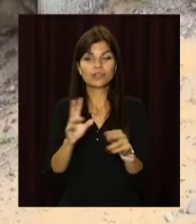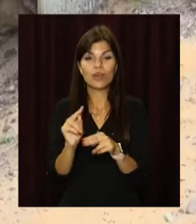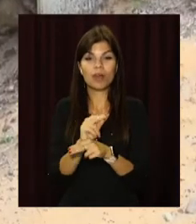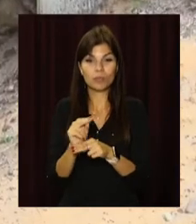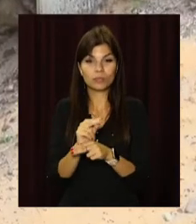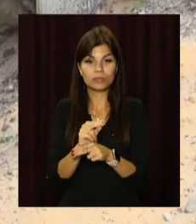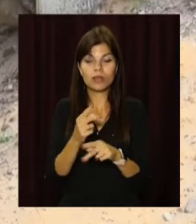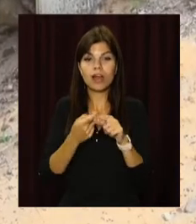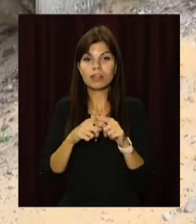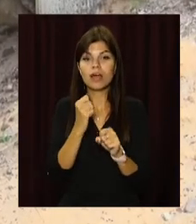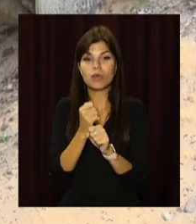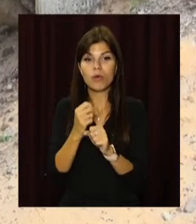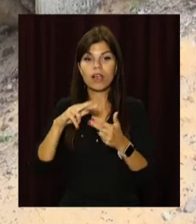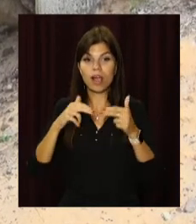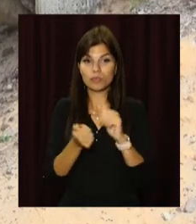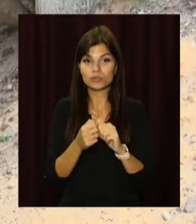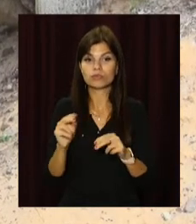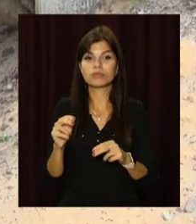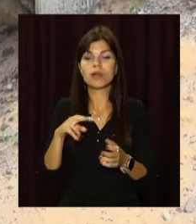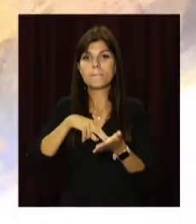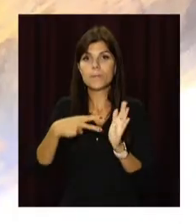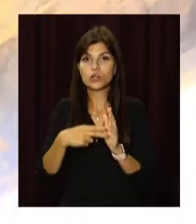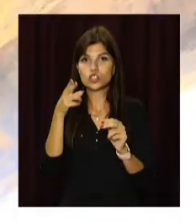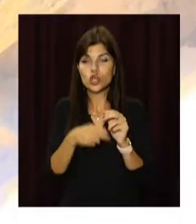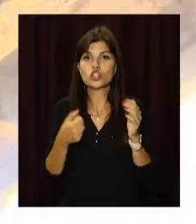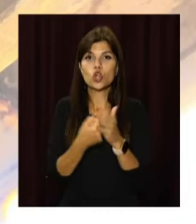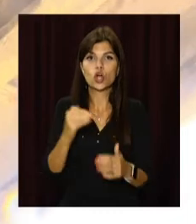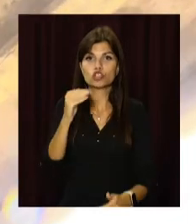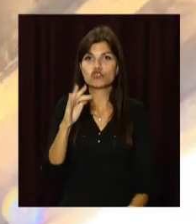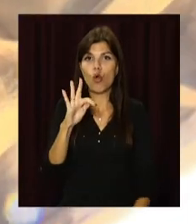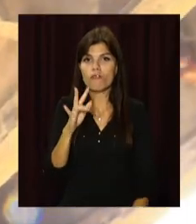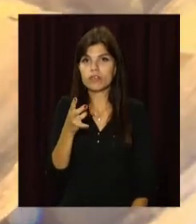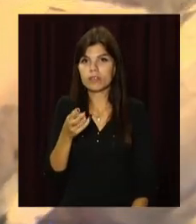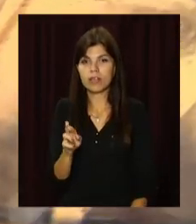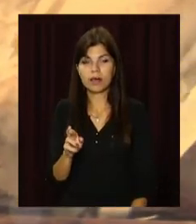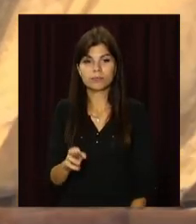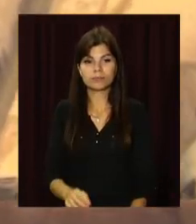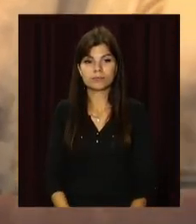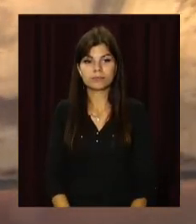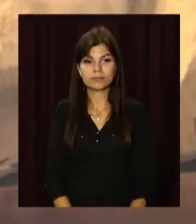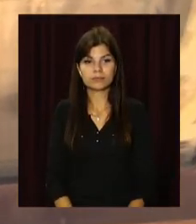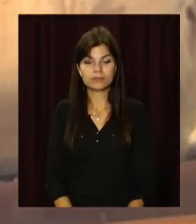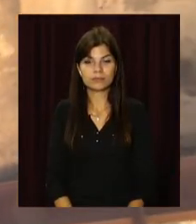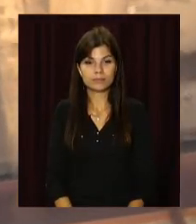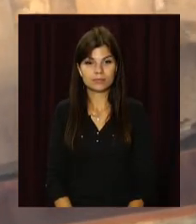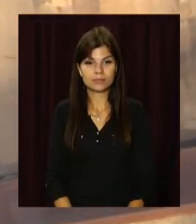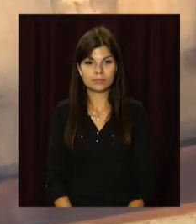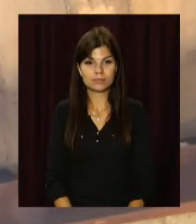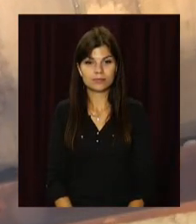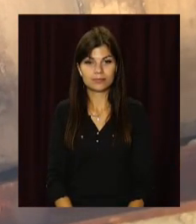Усі роботи на мостах у Кам'янському планують завершити до жовтня. Галина Ізмайлова, Сергій Макаров, Open News, телеканал